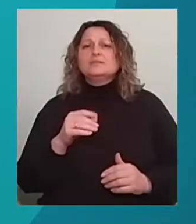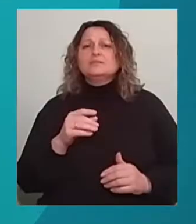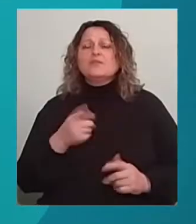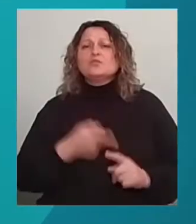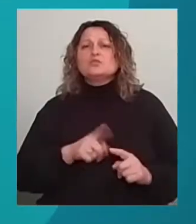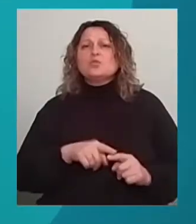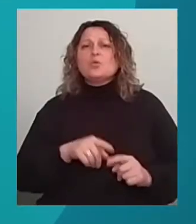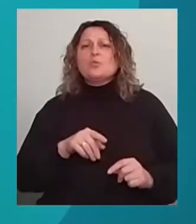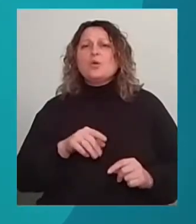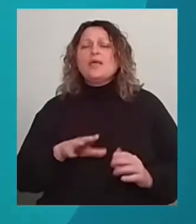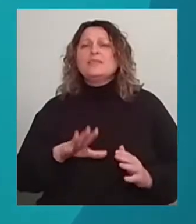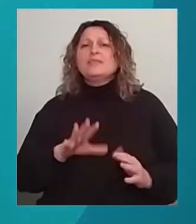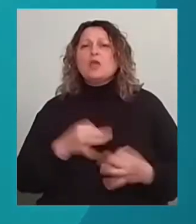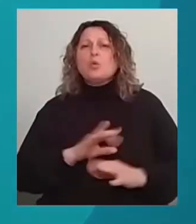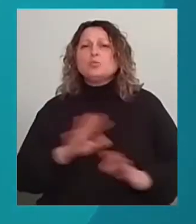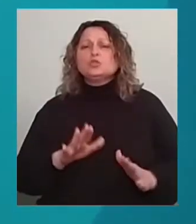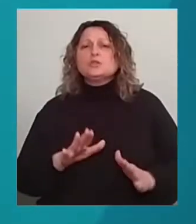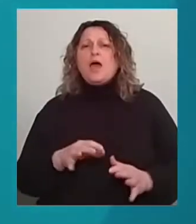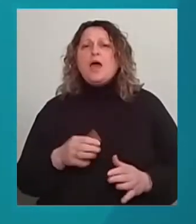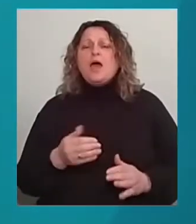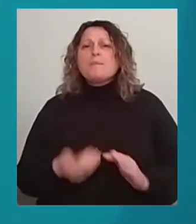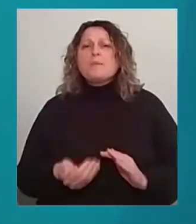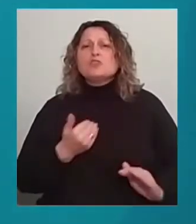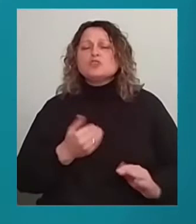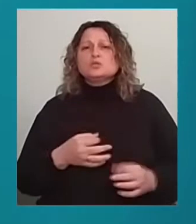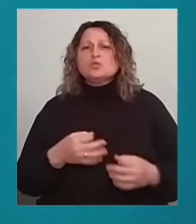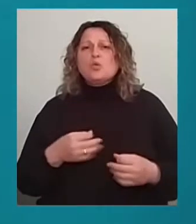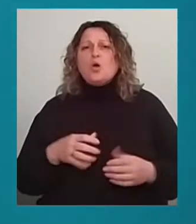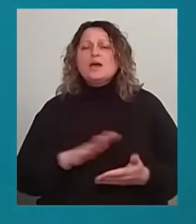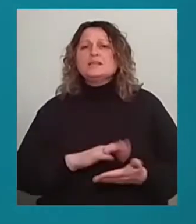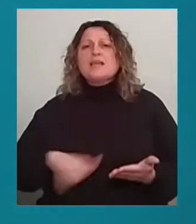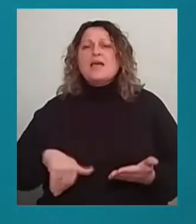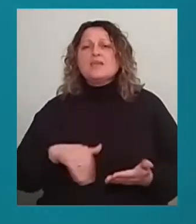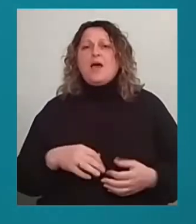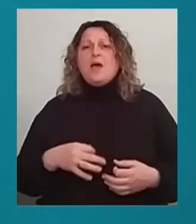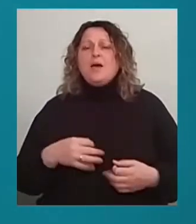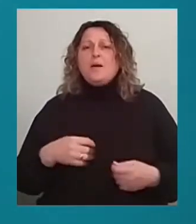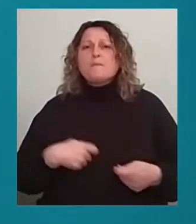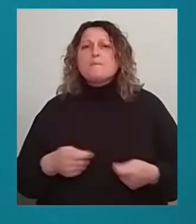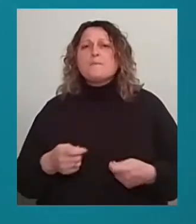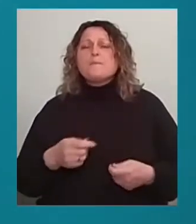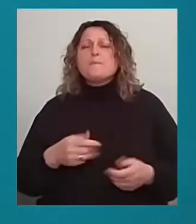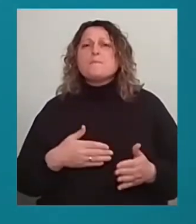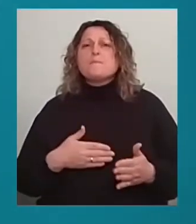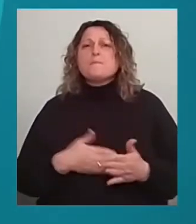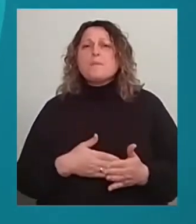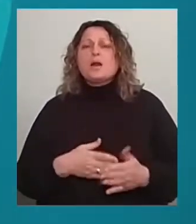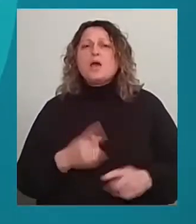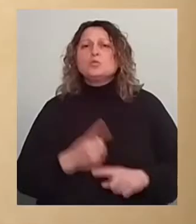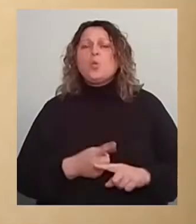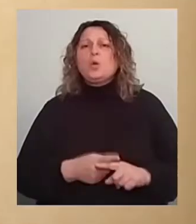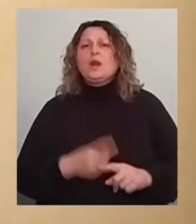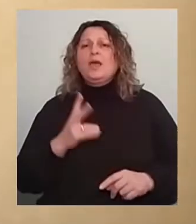про недопущення передчасного зняття мораторію на продаж земель. За вільний ринок виступив голова Одеської держадміністрації Максим Куций.